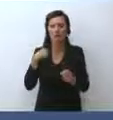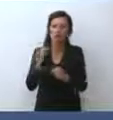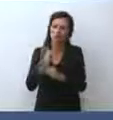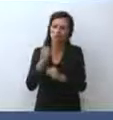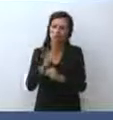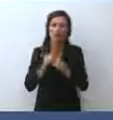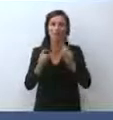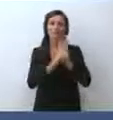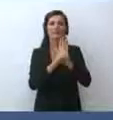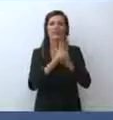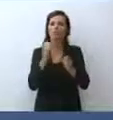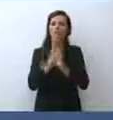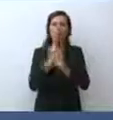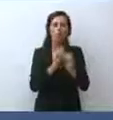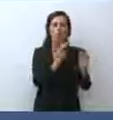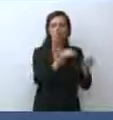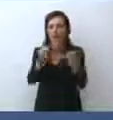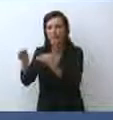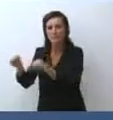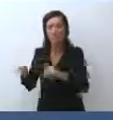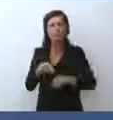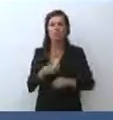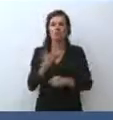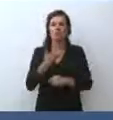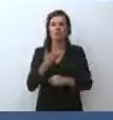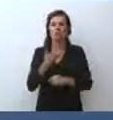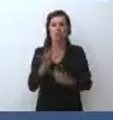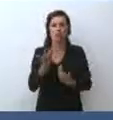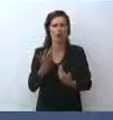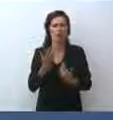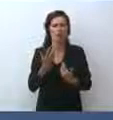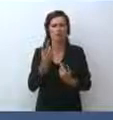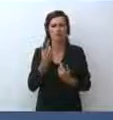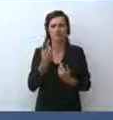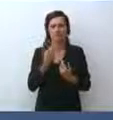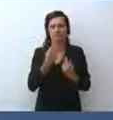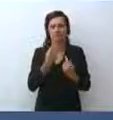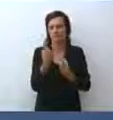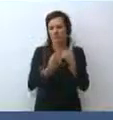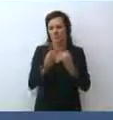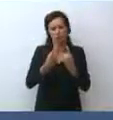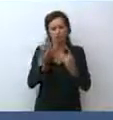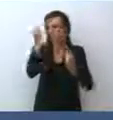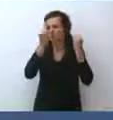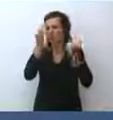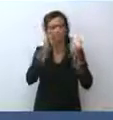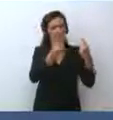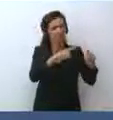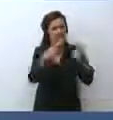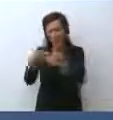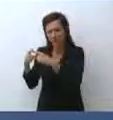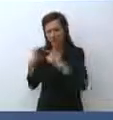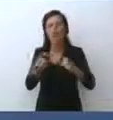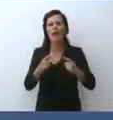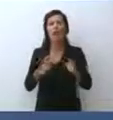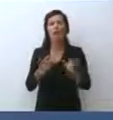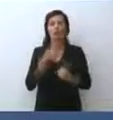localizzazioni. Ci sono varie posizioni. È una norma che è